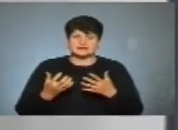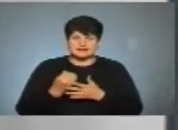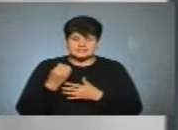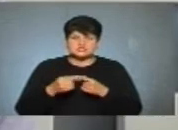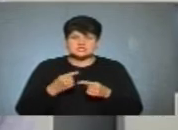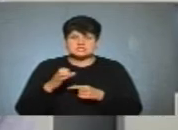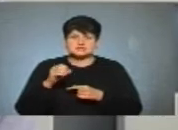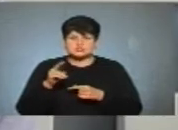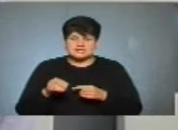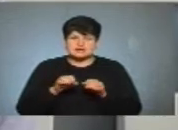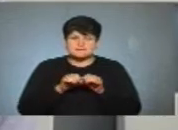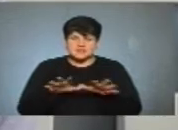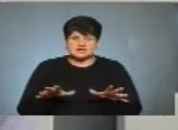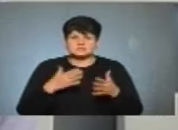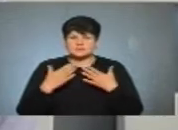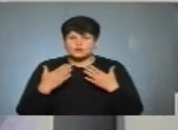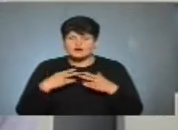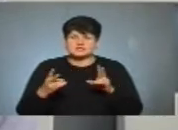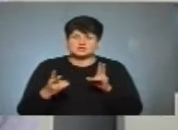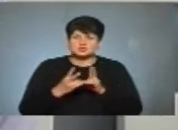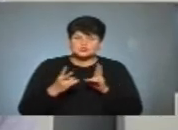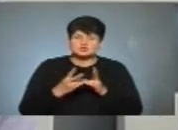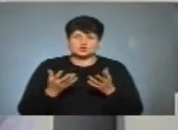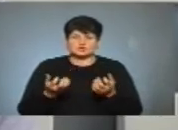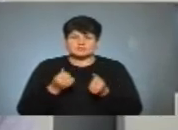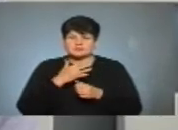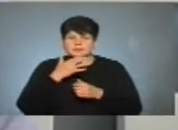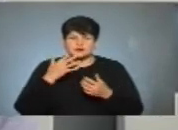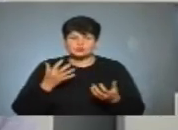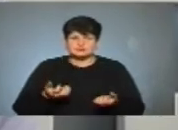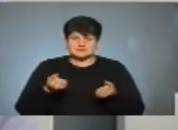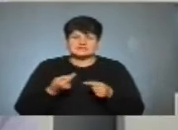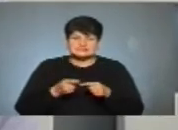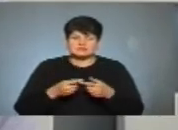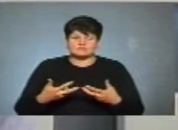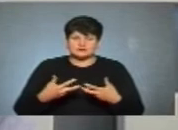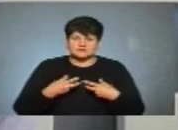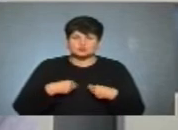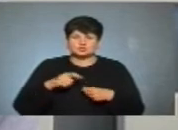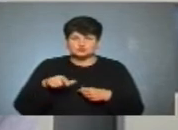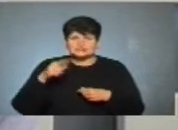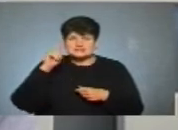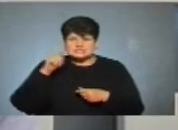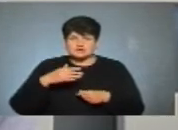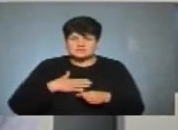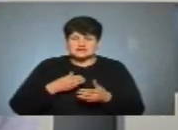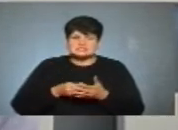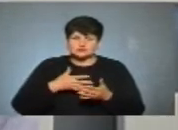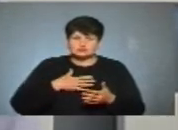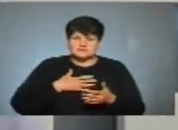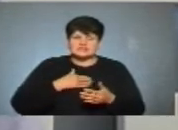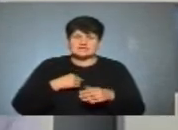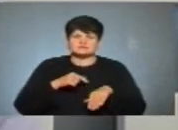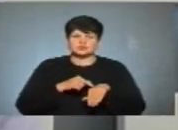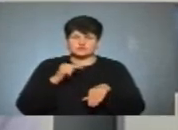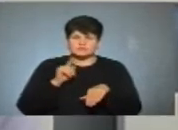через соціальні мережі, через спілкування, через зустрічі отримувати дуже багато підтримки. І мене це дуже надихає, що люди знають мене, цінують мене. Я відчуваю те,